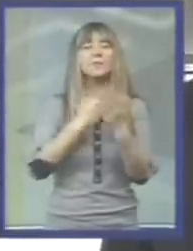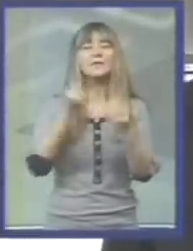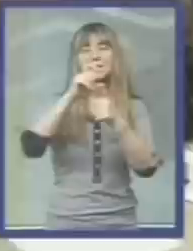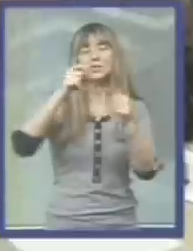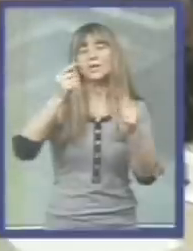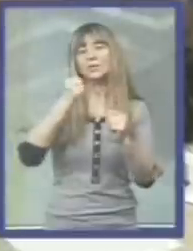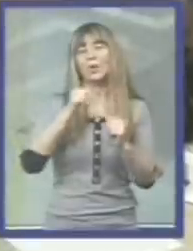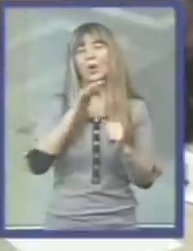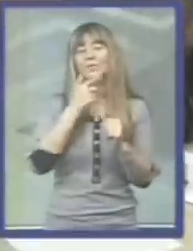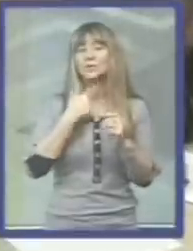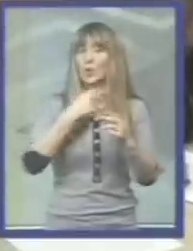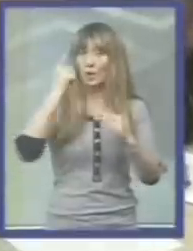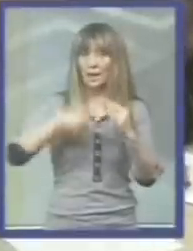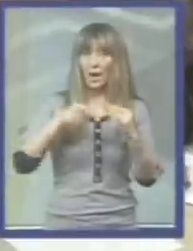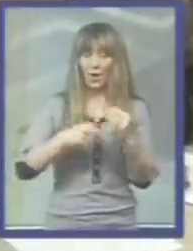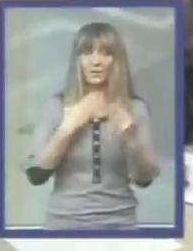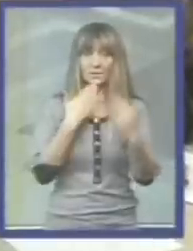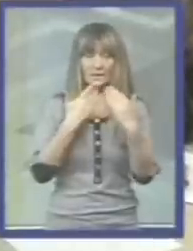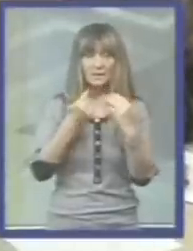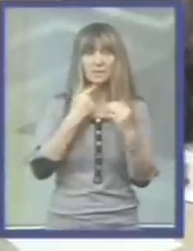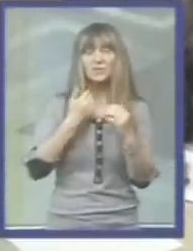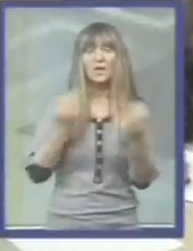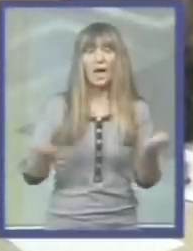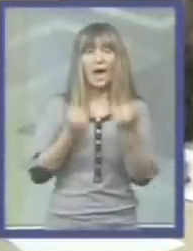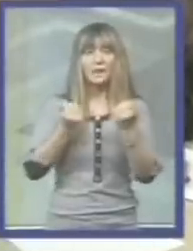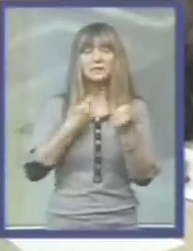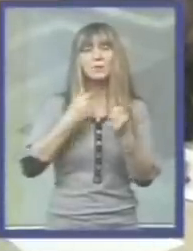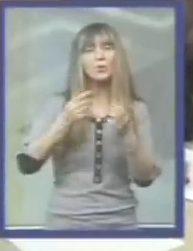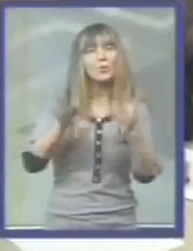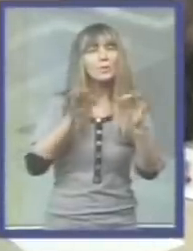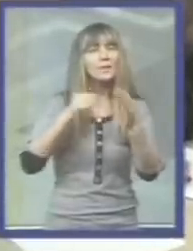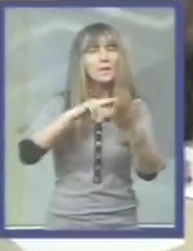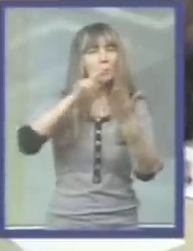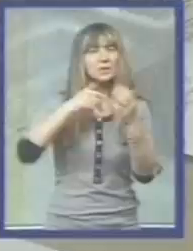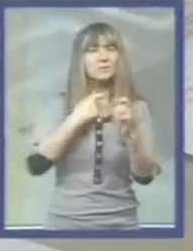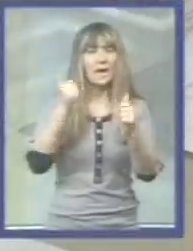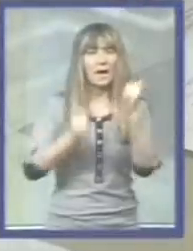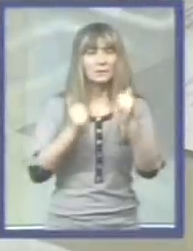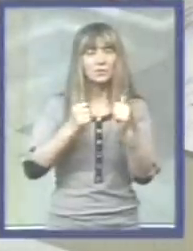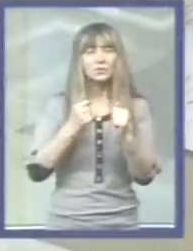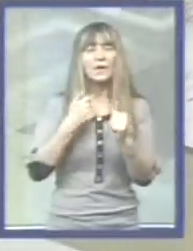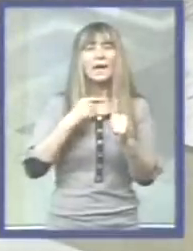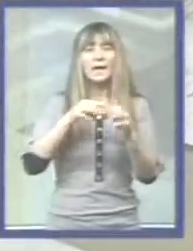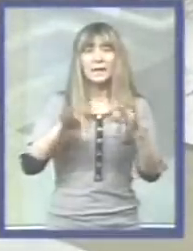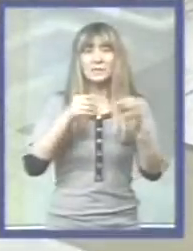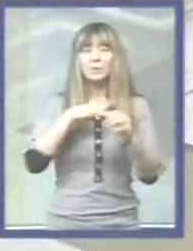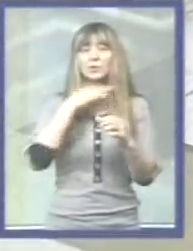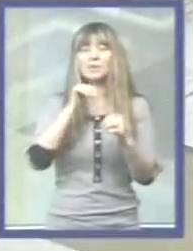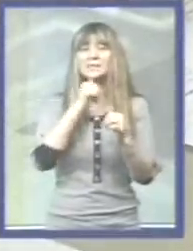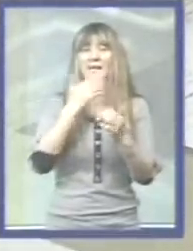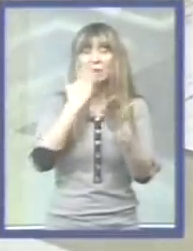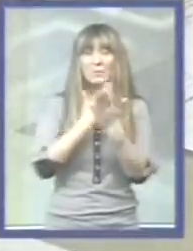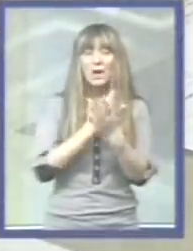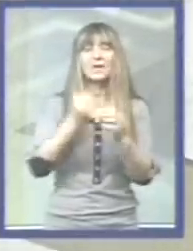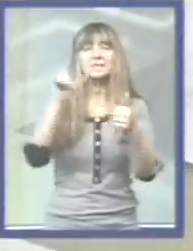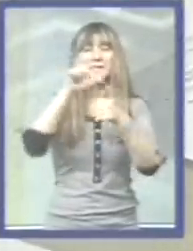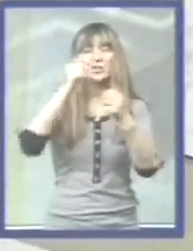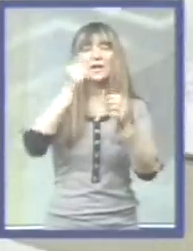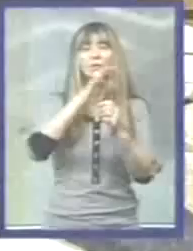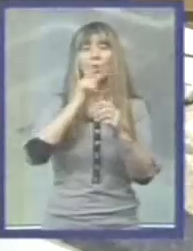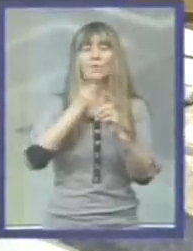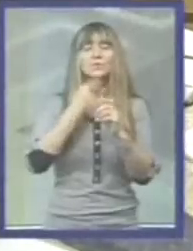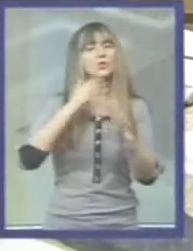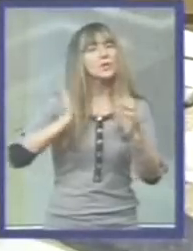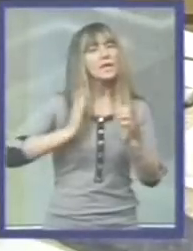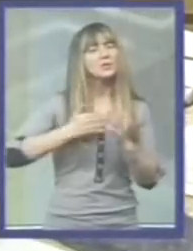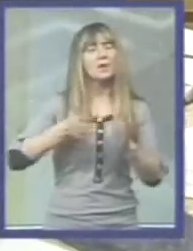Radulović. Do kraja ove sedmice trajeća akcija prikupljenja potpisa za kandidaturu i izborne liste dosta je bilo Saša Radulović, koje